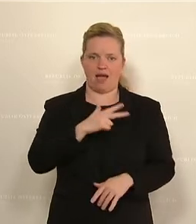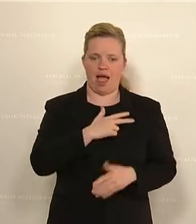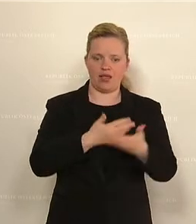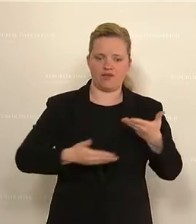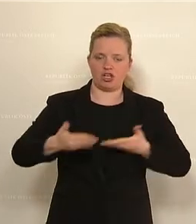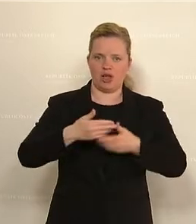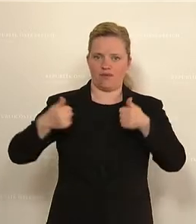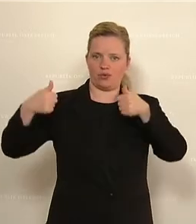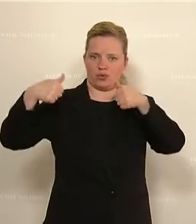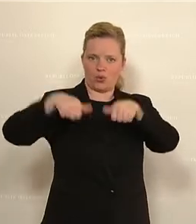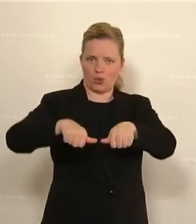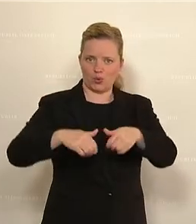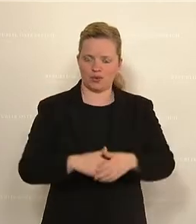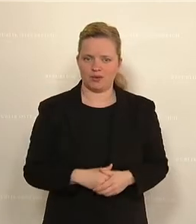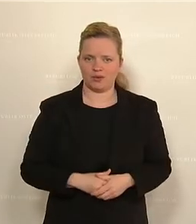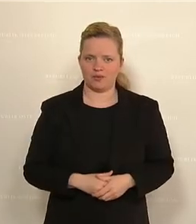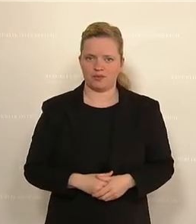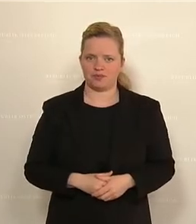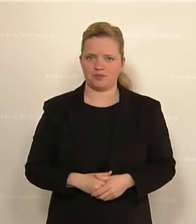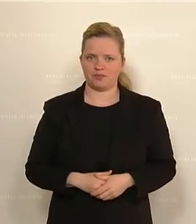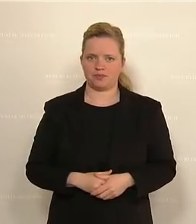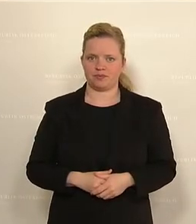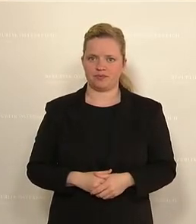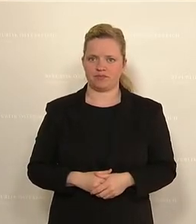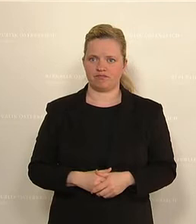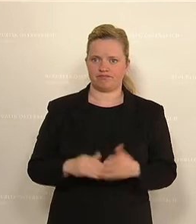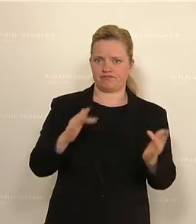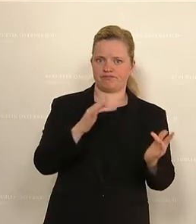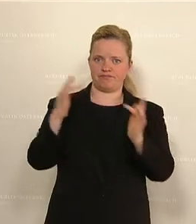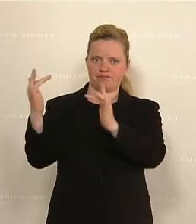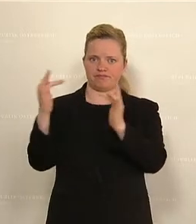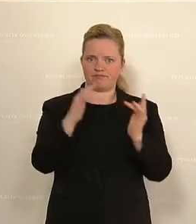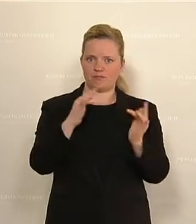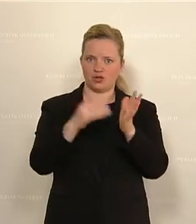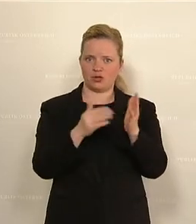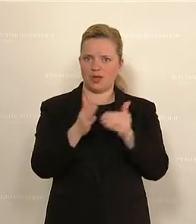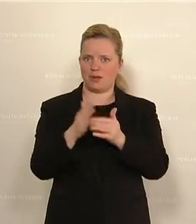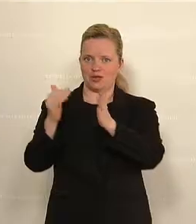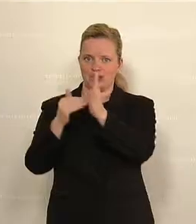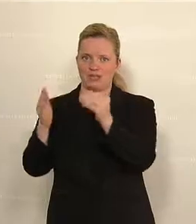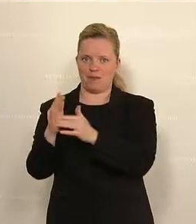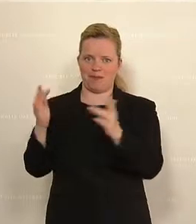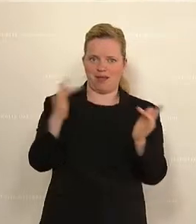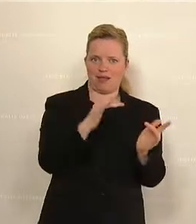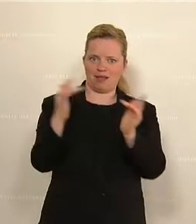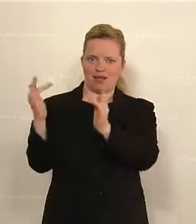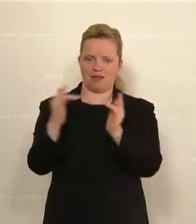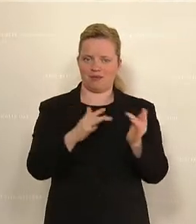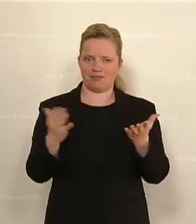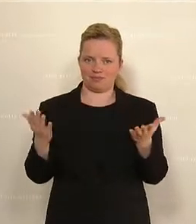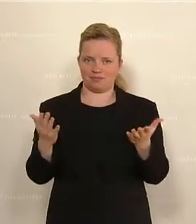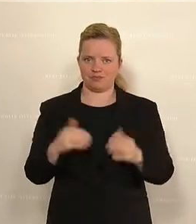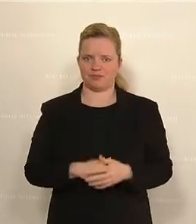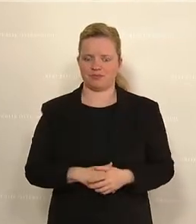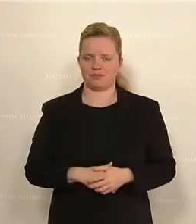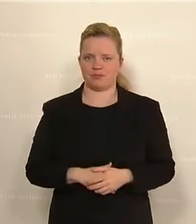drückt und in Wahrheit diese Systeme gegeneinander funktionieren und die ÖVP sich